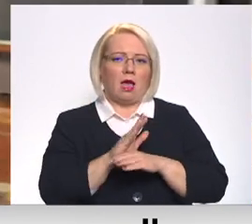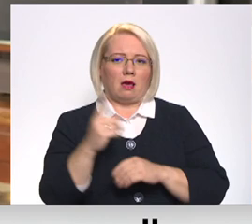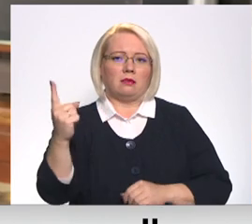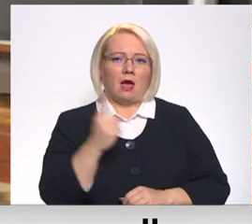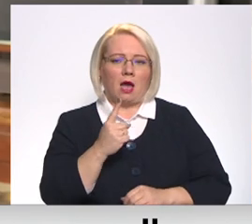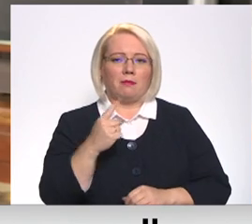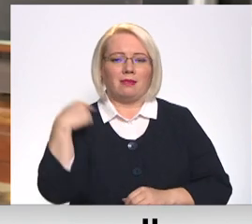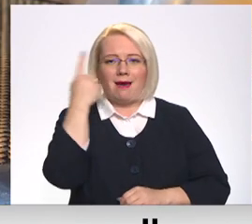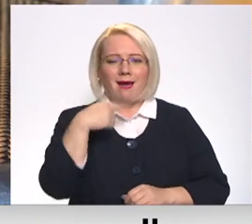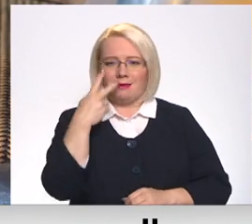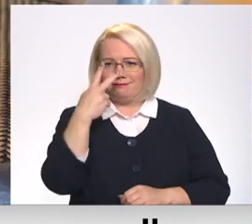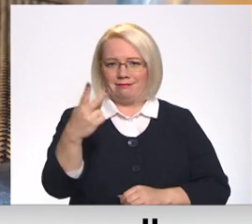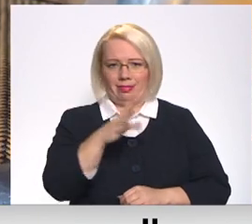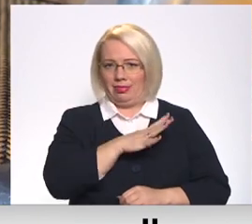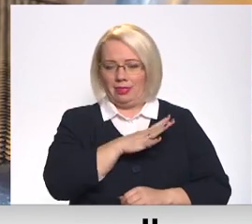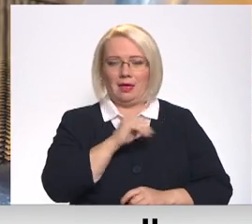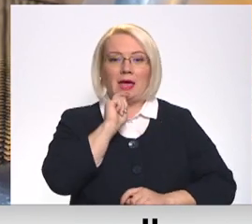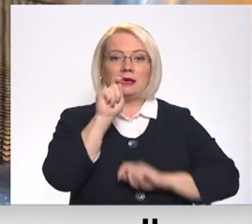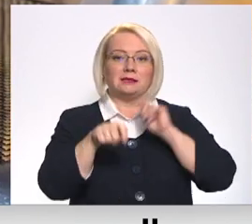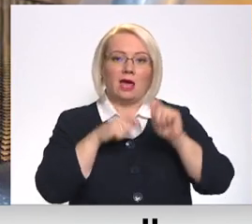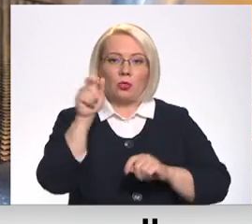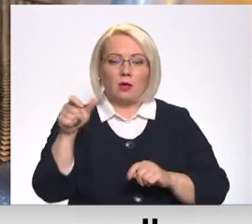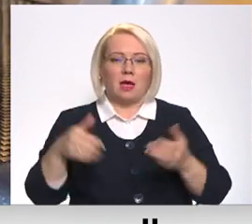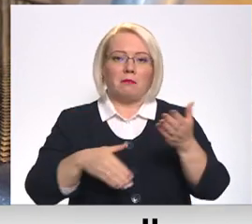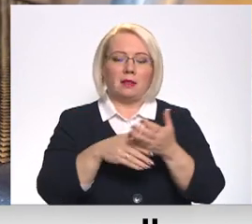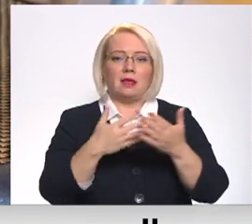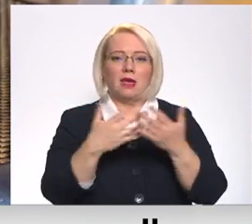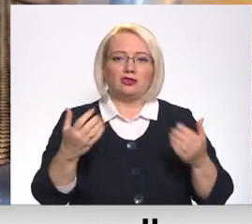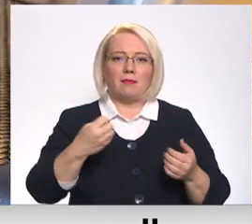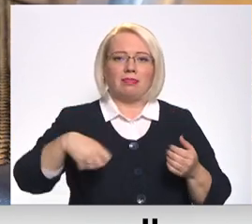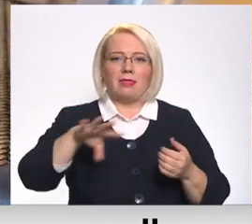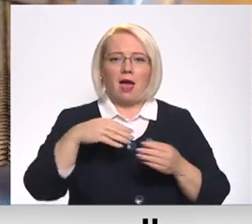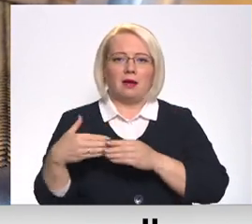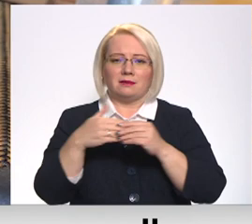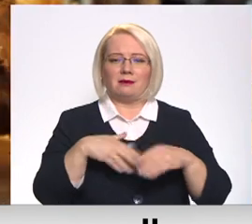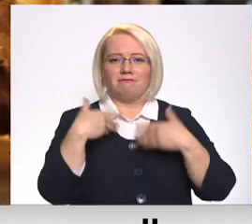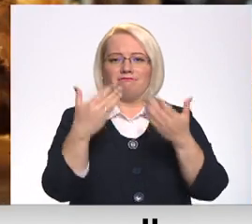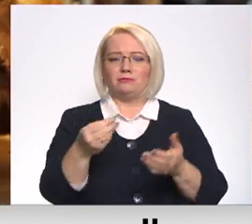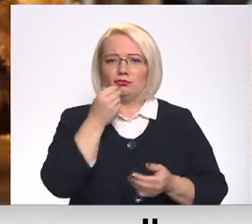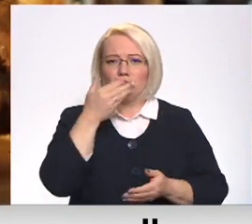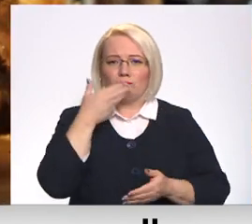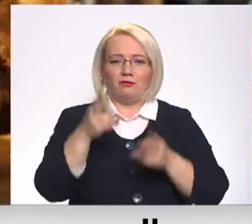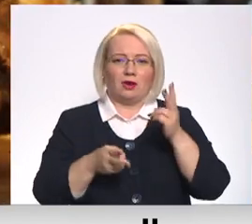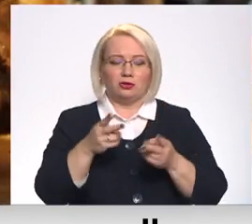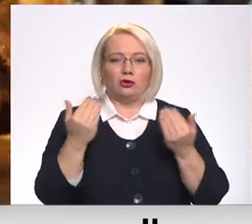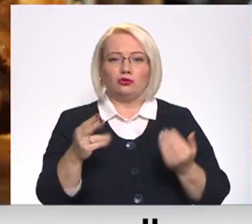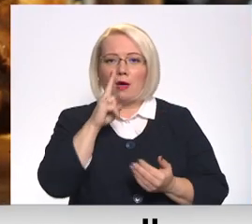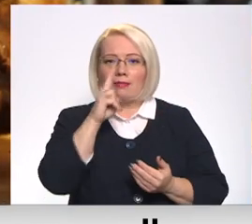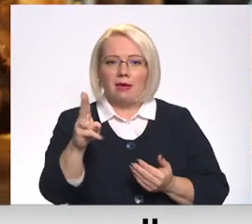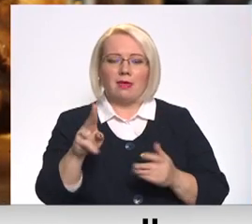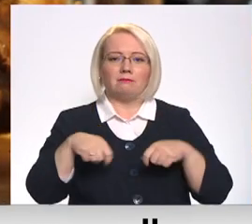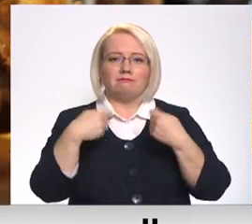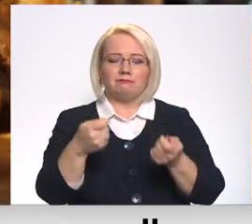mēs ārēji to nevaram redzēt. Ziedotāju palīdz arī ar dažadiem dārzeņiem, kas nodara zupu vārīšanā un šonedēļ klāt var piekost